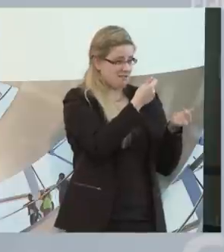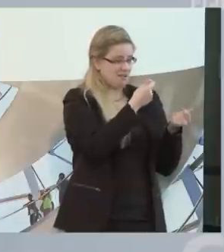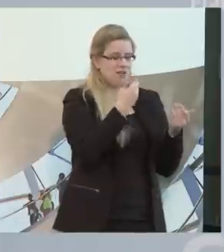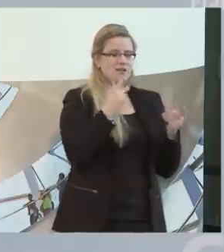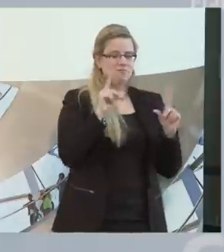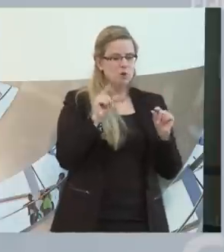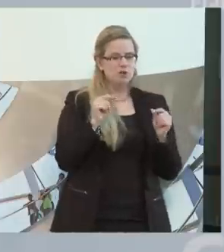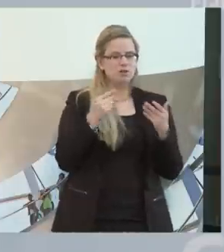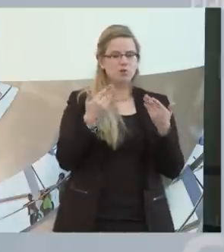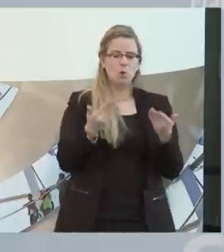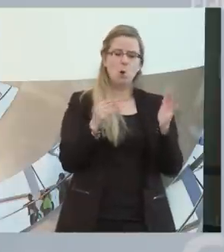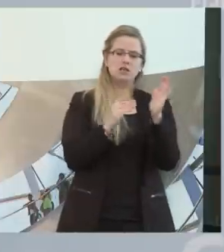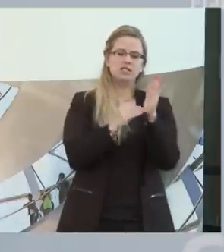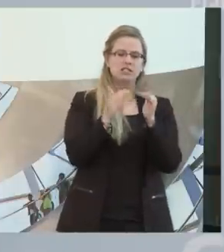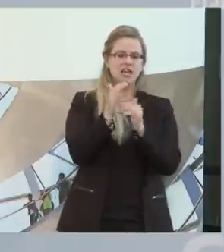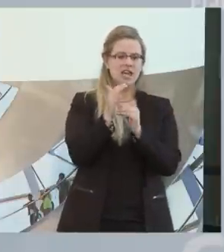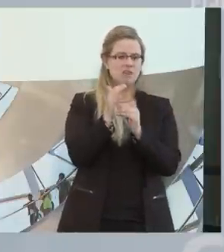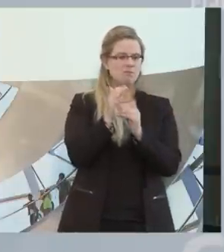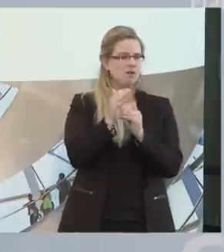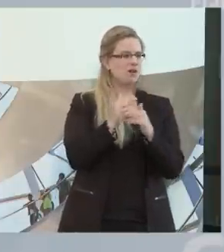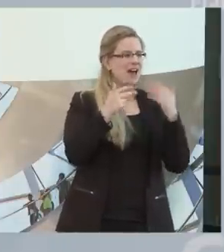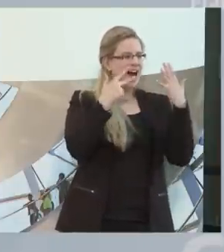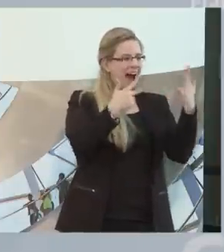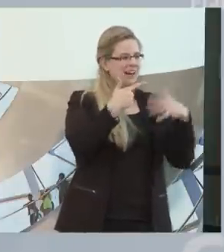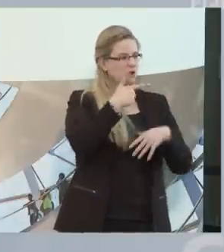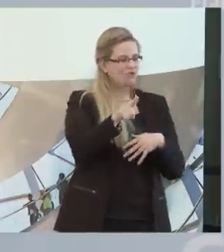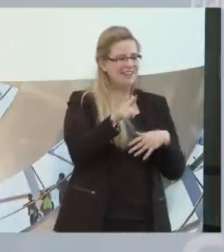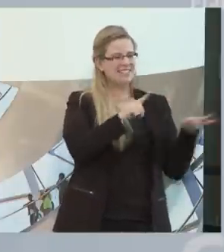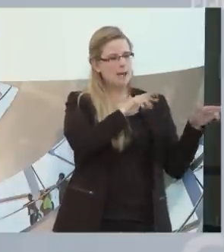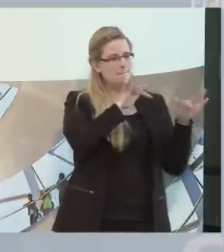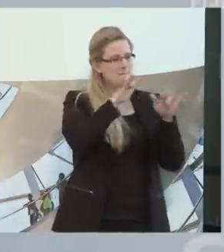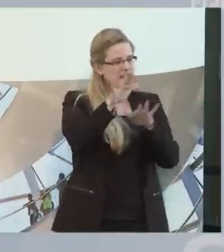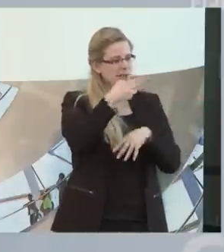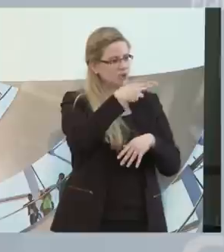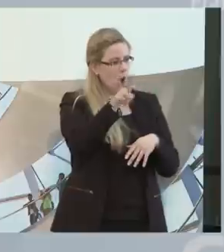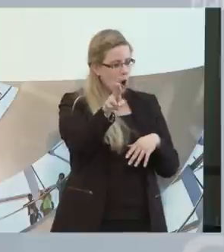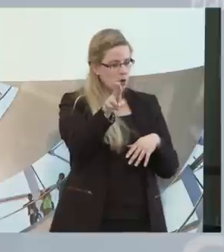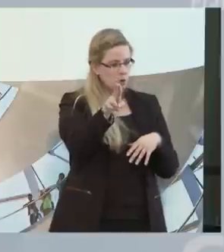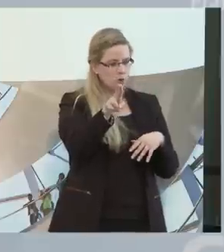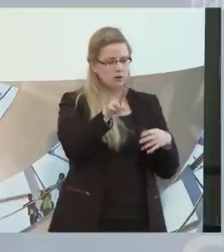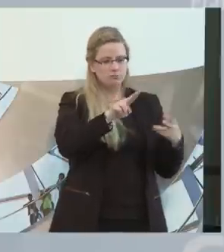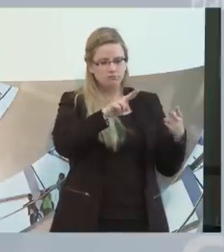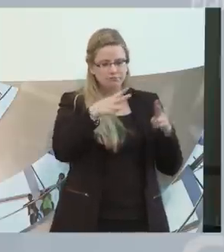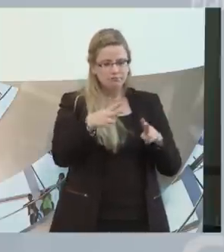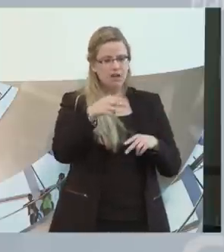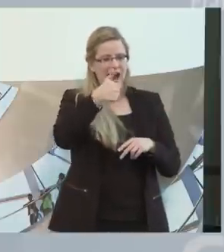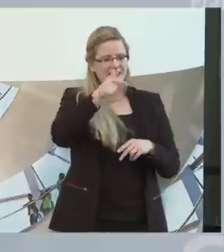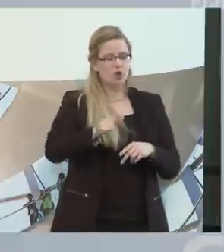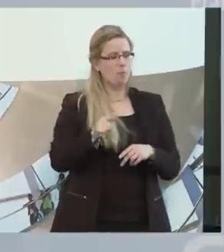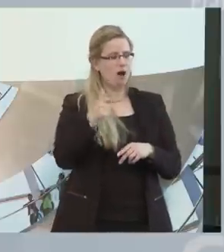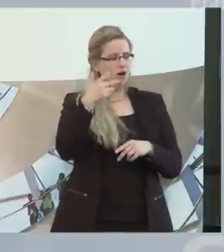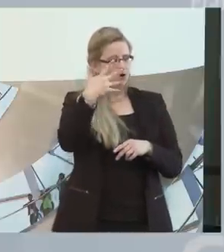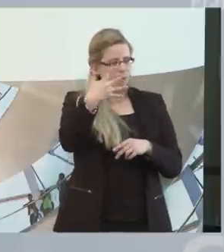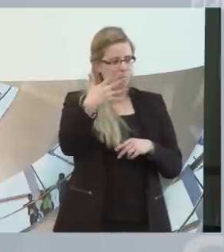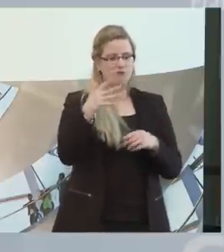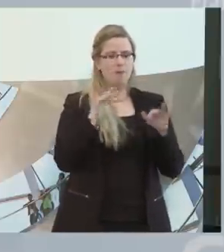System, wo wir ein Finanzvolumen von 28 Milliarden Euro haben, einfach so anderthalb Milliarden in ein solches